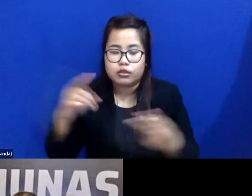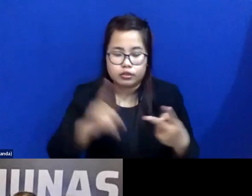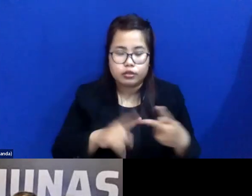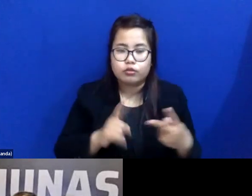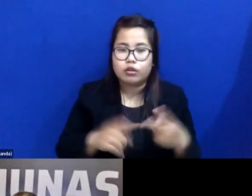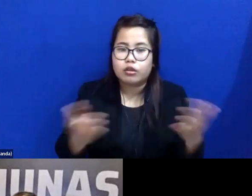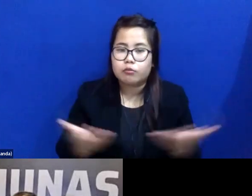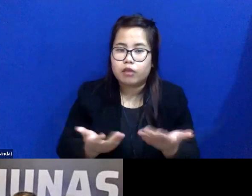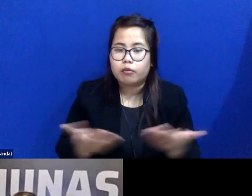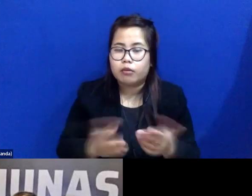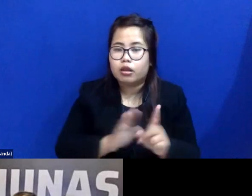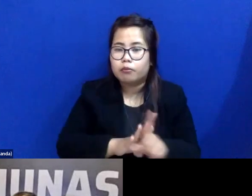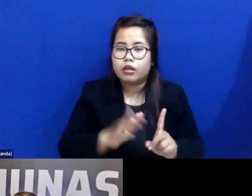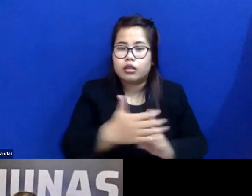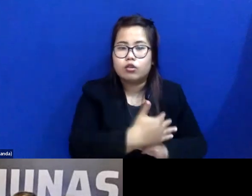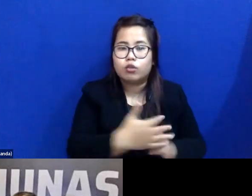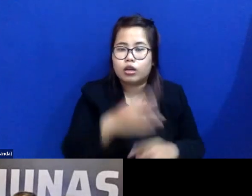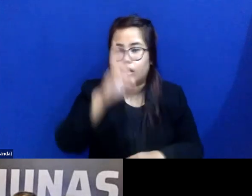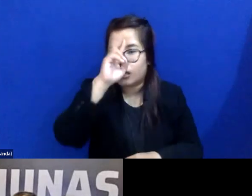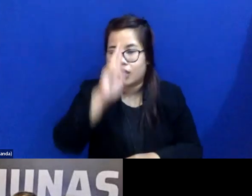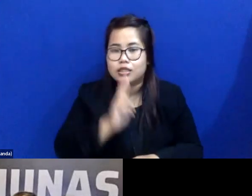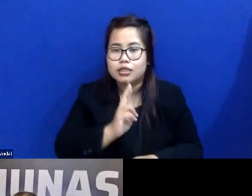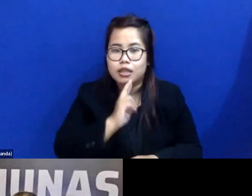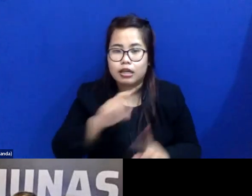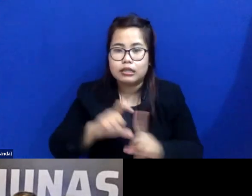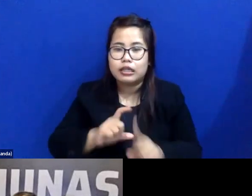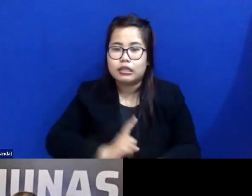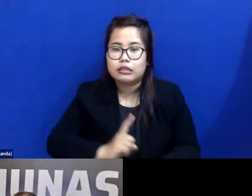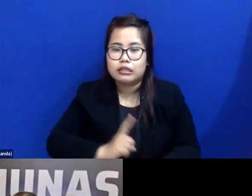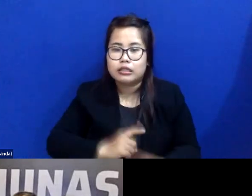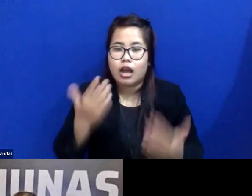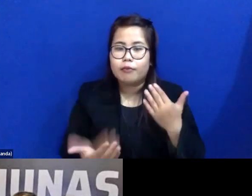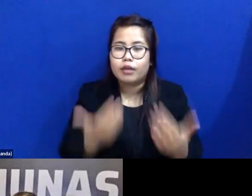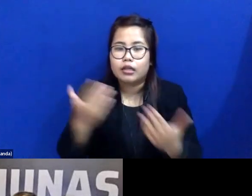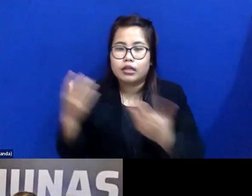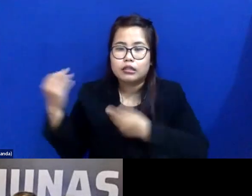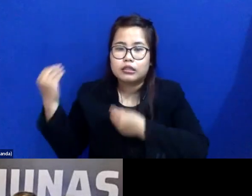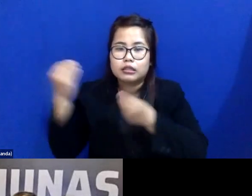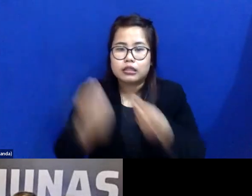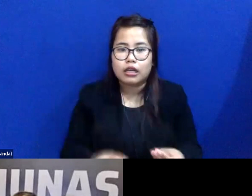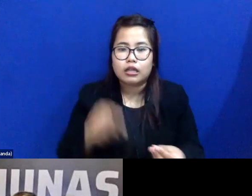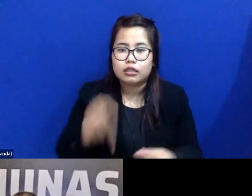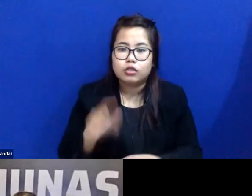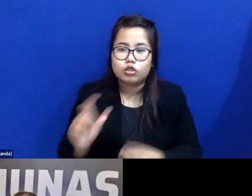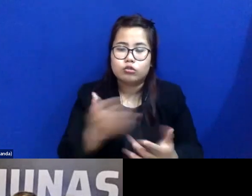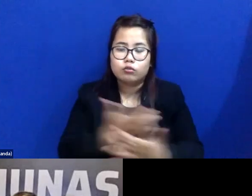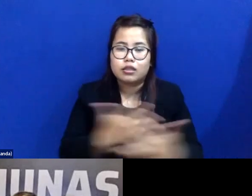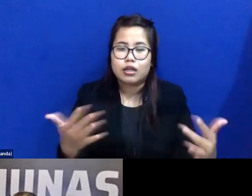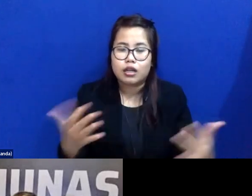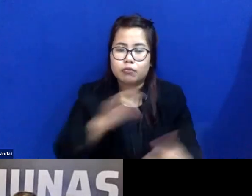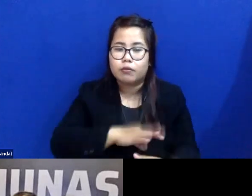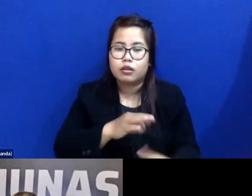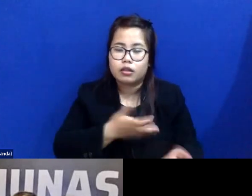bagaimana perlindungan kerahasiaan data diri aplikasi yang disediakan tersebut terhadap masyarakat pengguna layanan dari